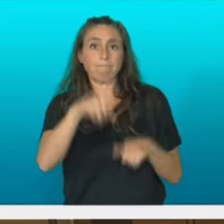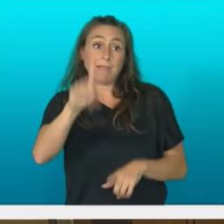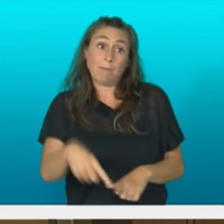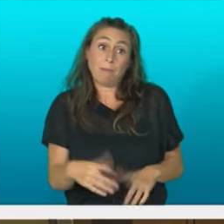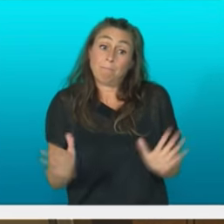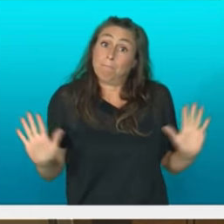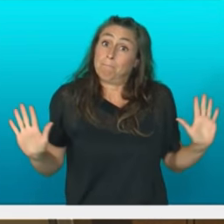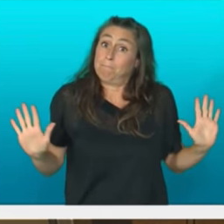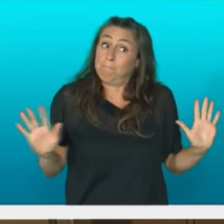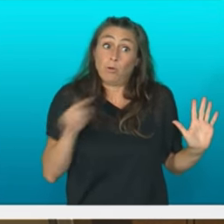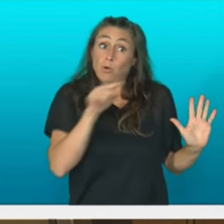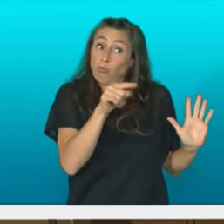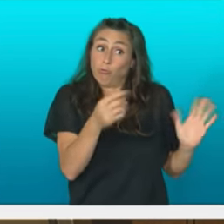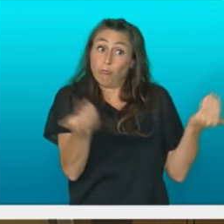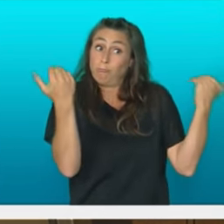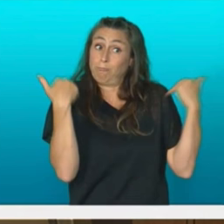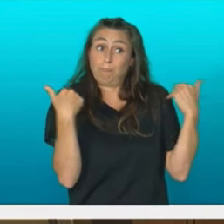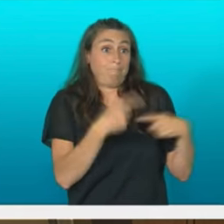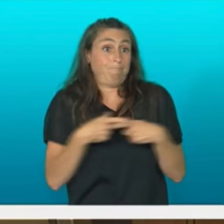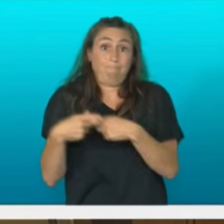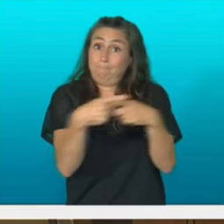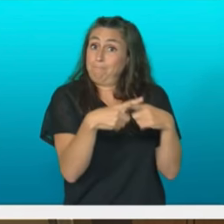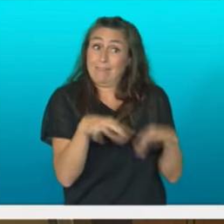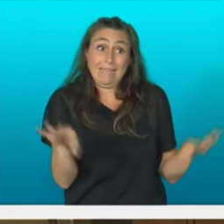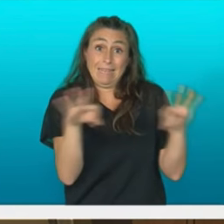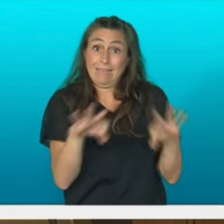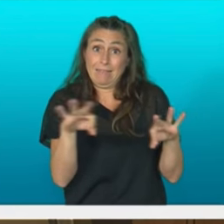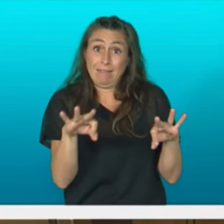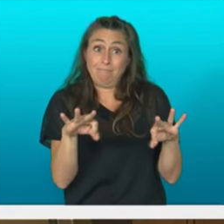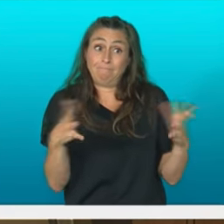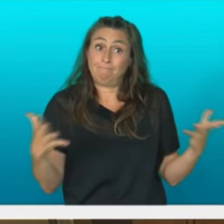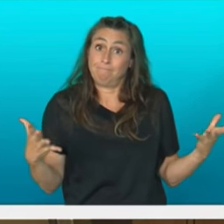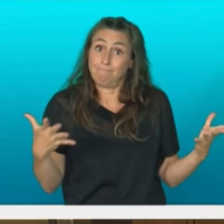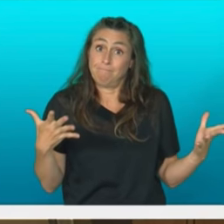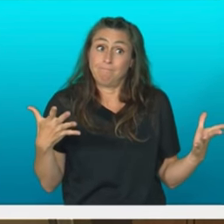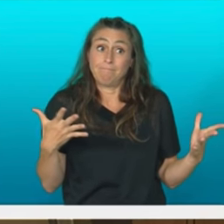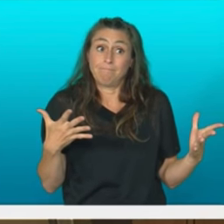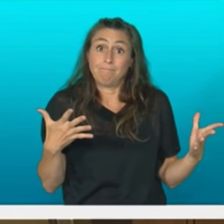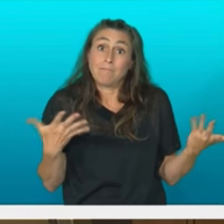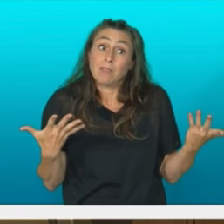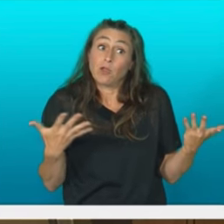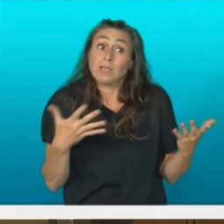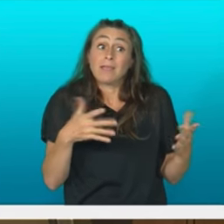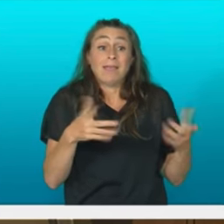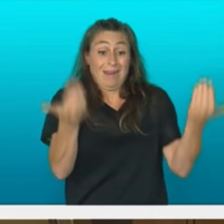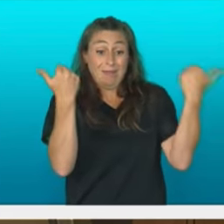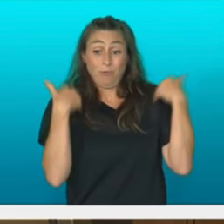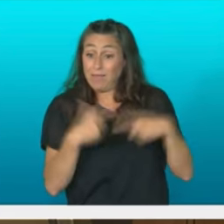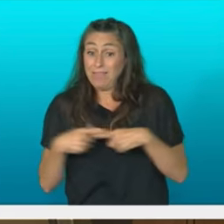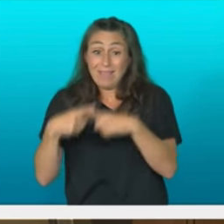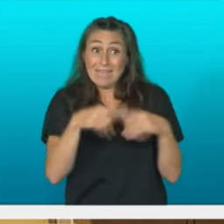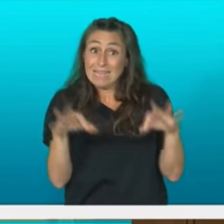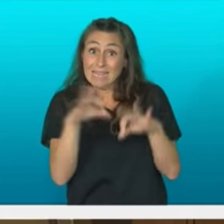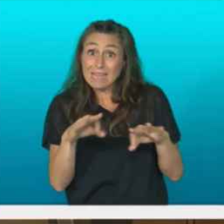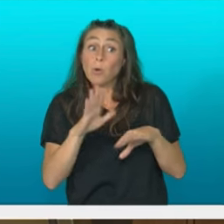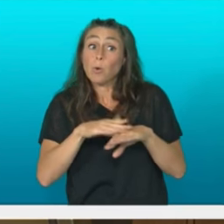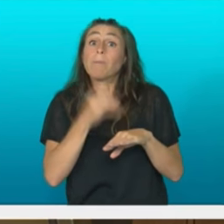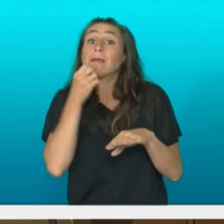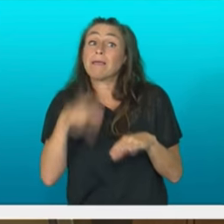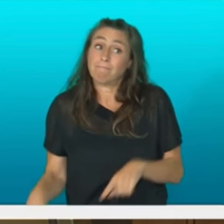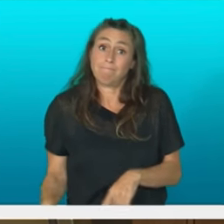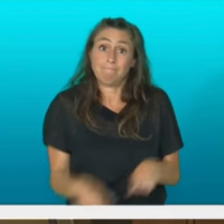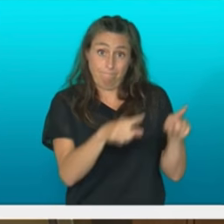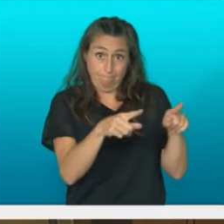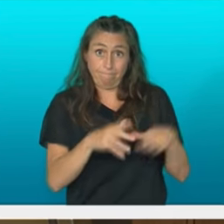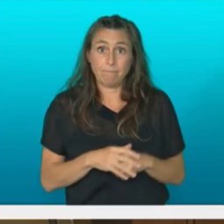baina zukez dituzu ardurak konpartitu eta hori ardurak ez konpartitzea zure ardurada. Horain aldaketa bat behar da.